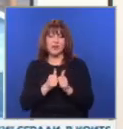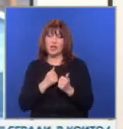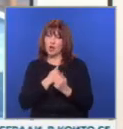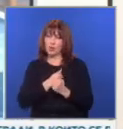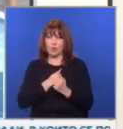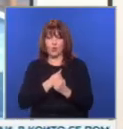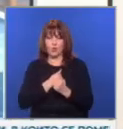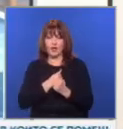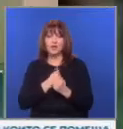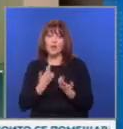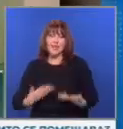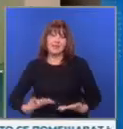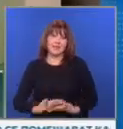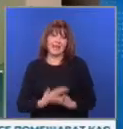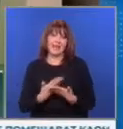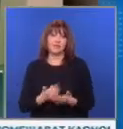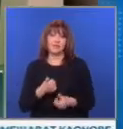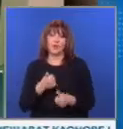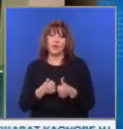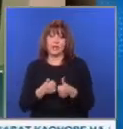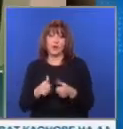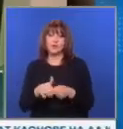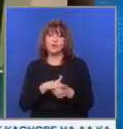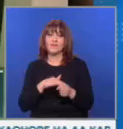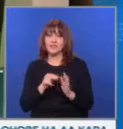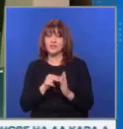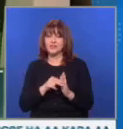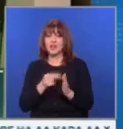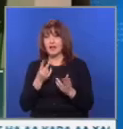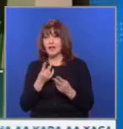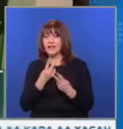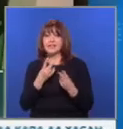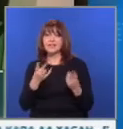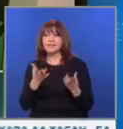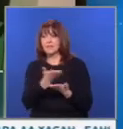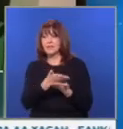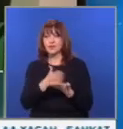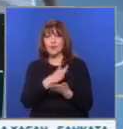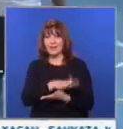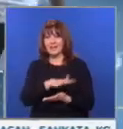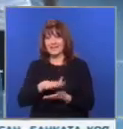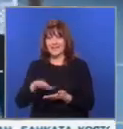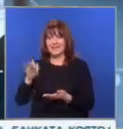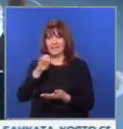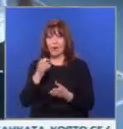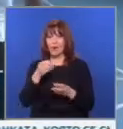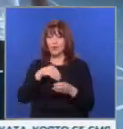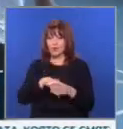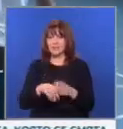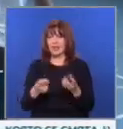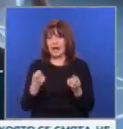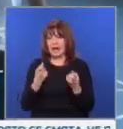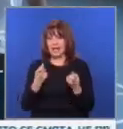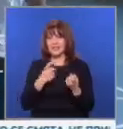-трудно е, но е интересно. В турнира, чиято основна задача е да популяризира текбола сред учениците в Европа, участваха отбори от